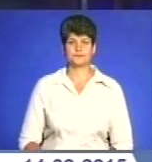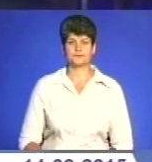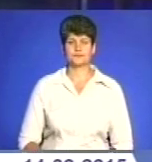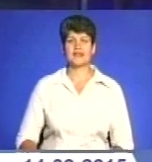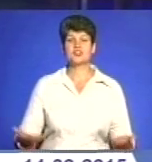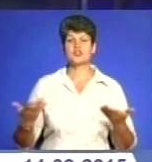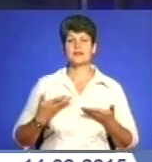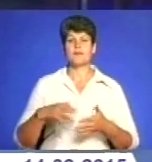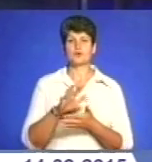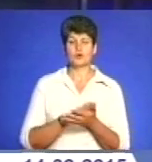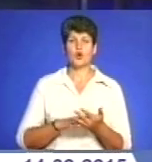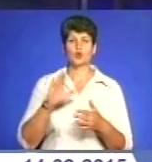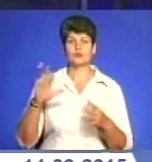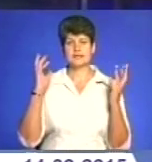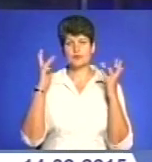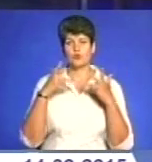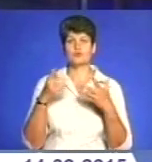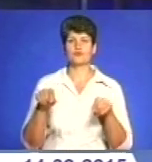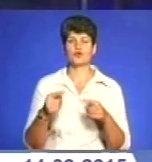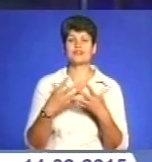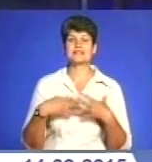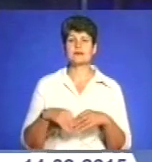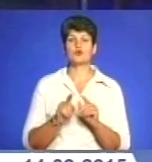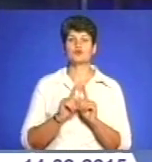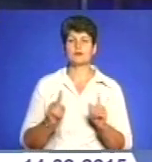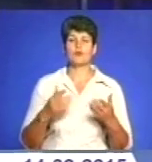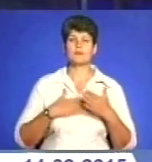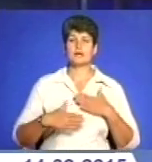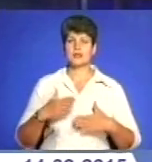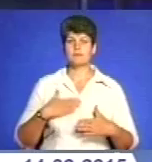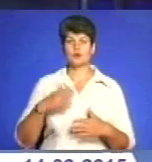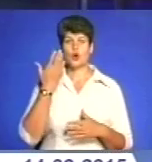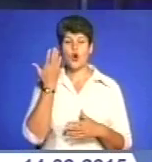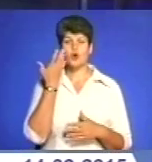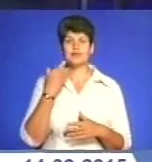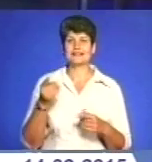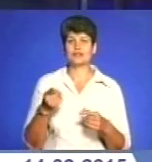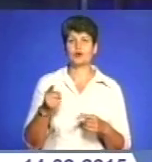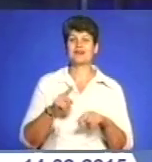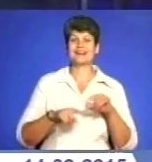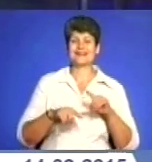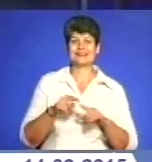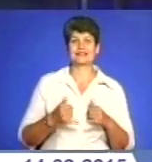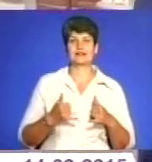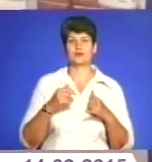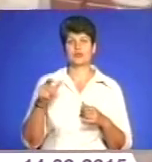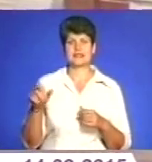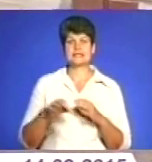Життя триває, люди закохаються, створюють сім'ї. Особливо приємно, коли Тернопіль стає рідним для жителів Східної України.